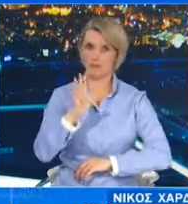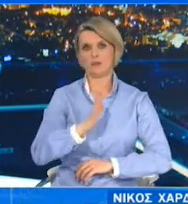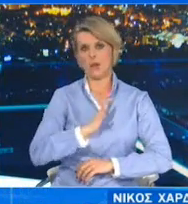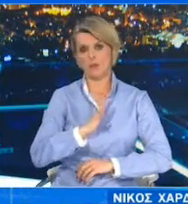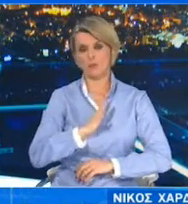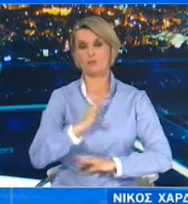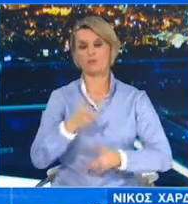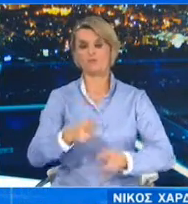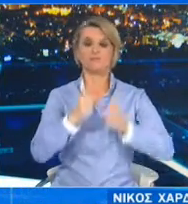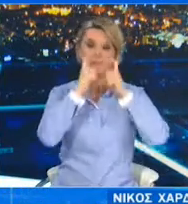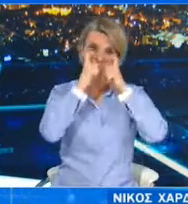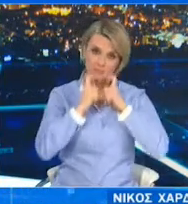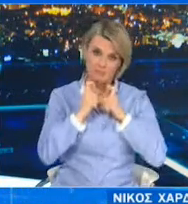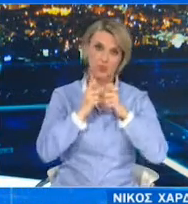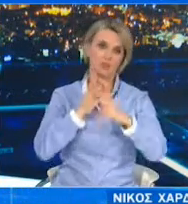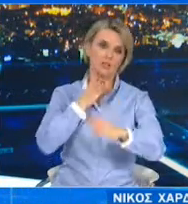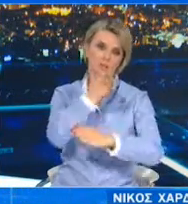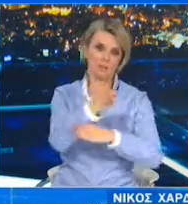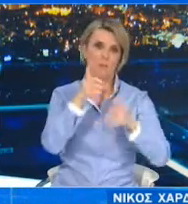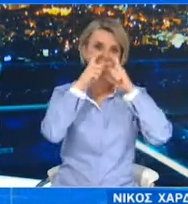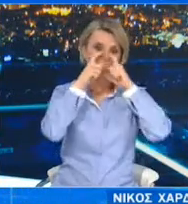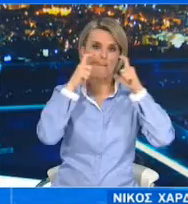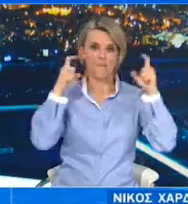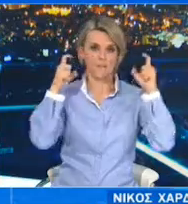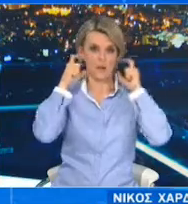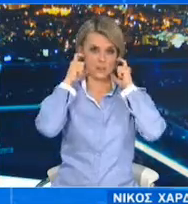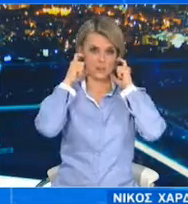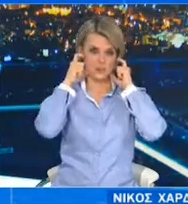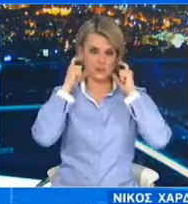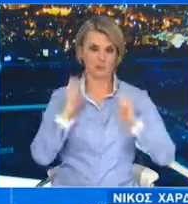είναι υποχρεωτική κατά την παραμονή στο χώρο λατρείας. Στη συνέχεια θα ήθελα να αναφερθώ στη διαδικασία.